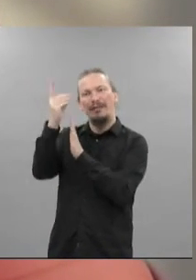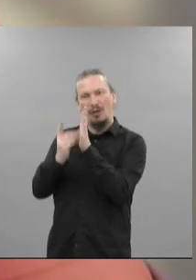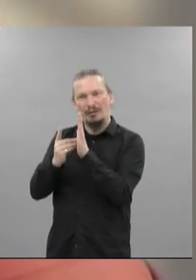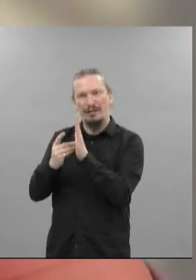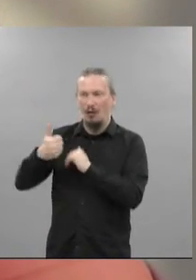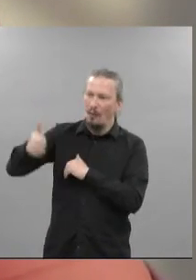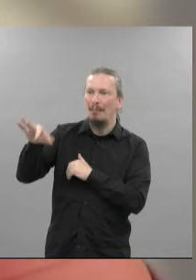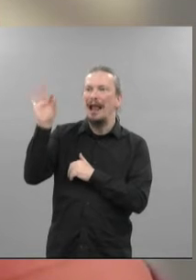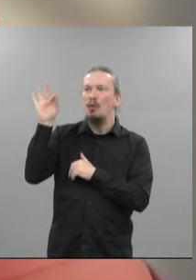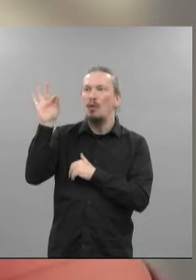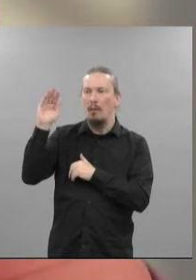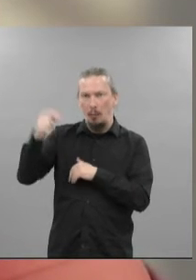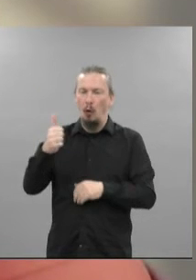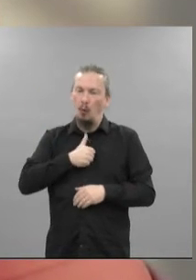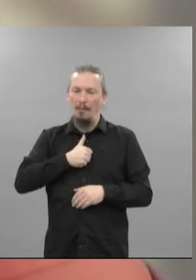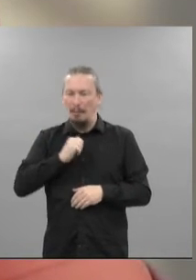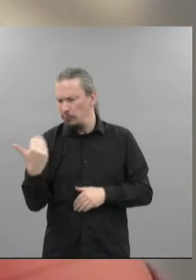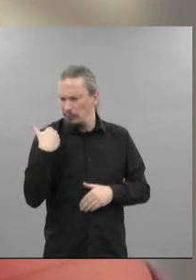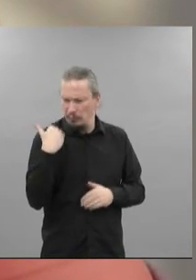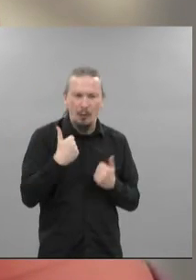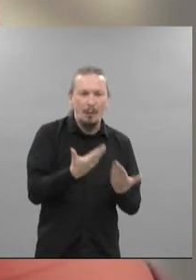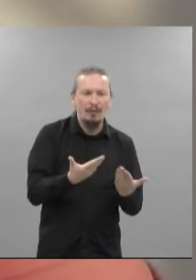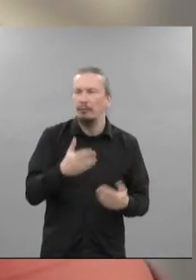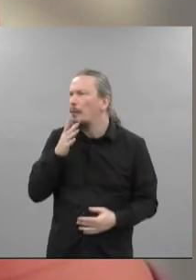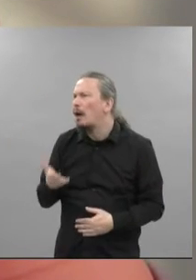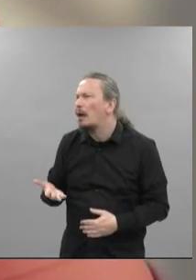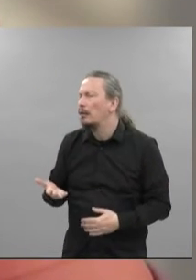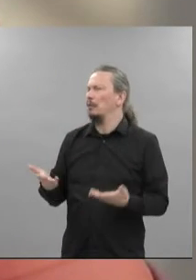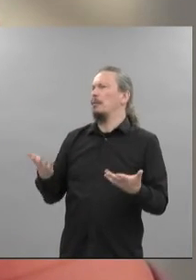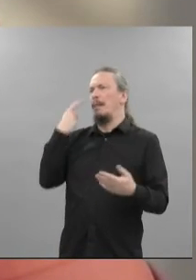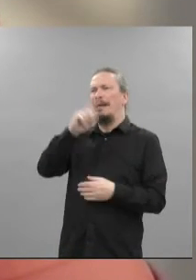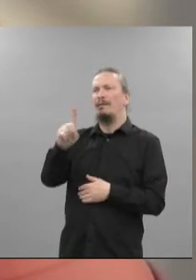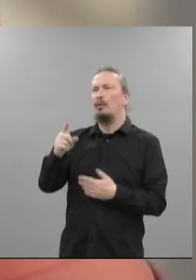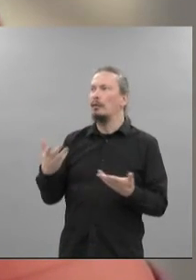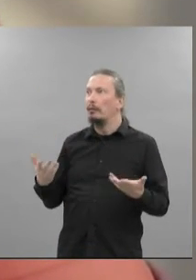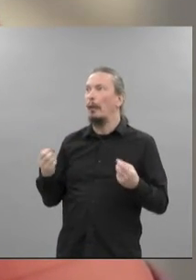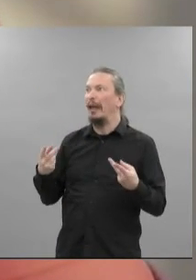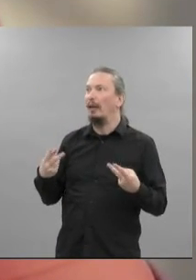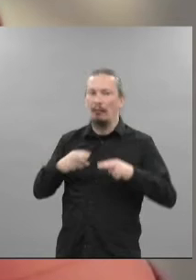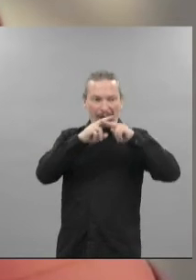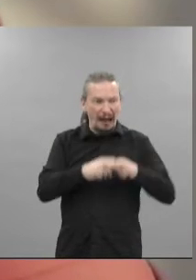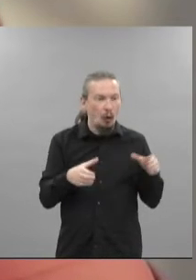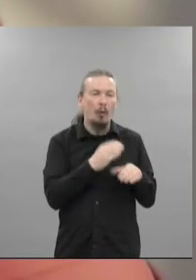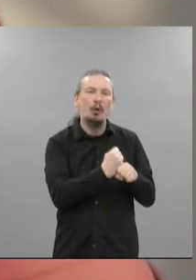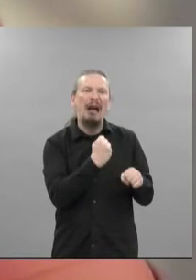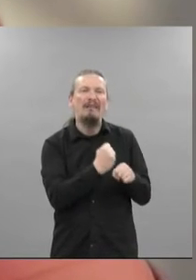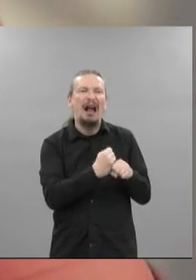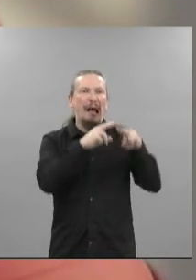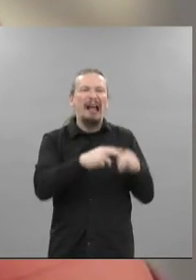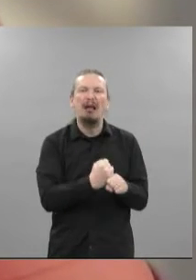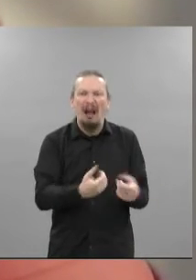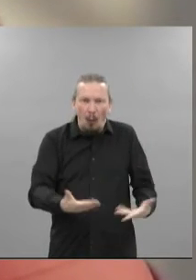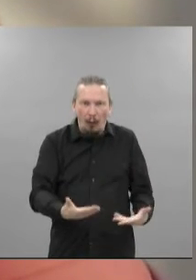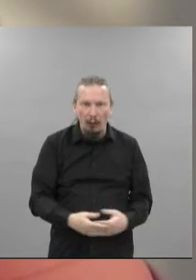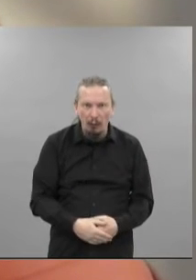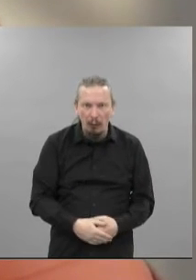'auto-saisir par exemple pour émettre des propositions ? Non, cela n'est pas prévu. Que reste-t-il pour le groupe de travail sur le règlement intérieur